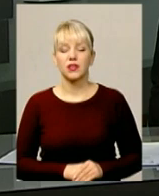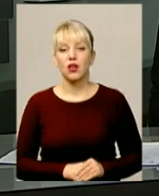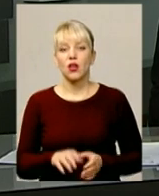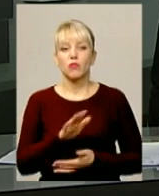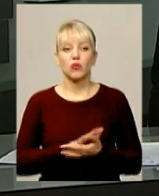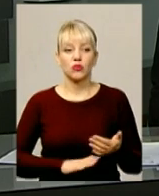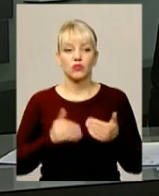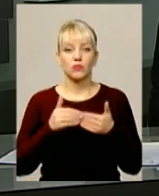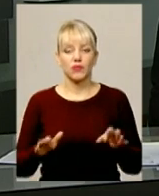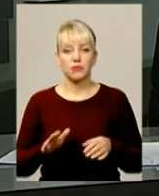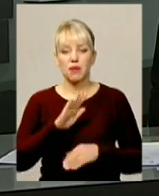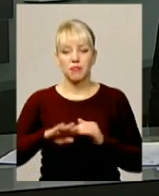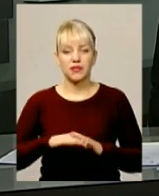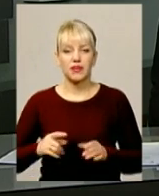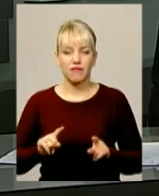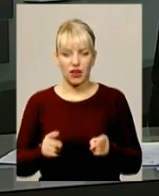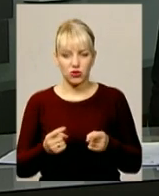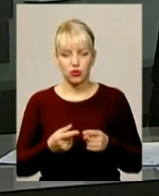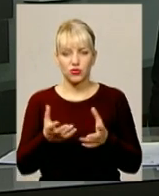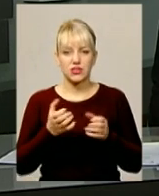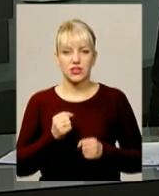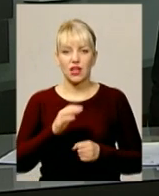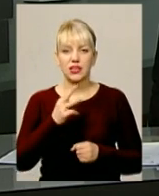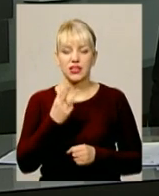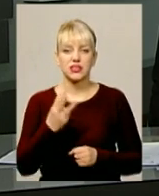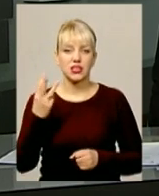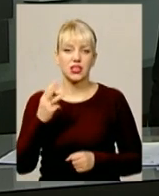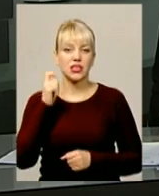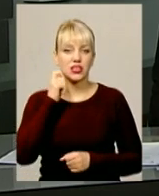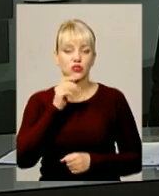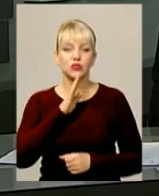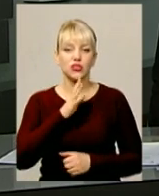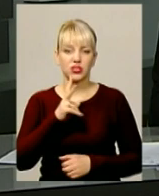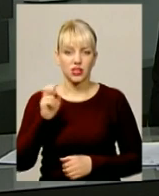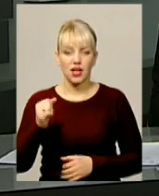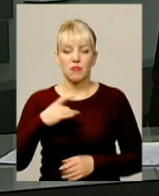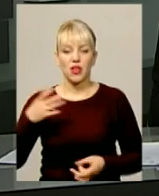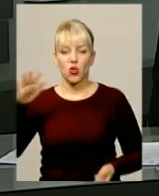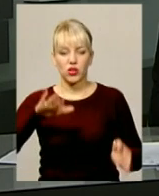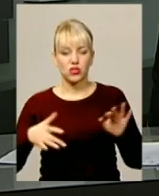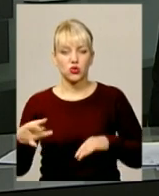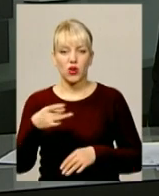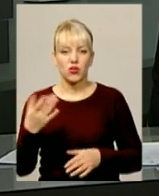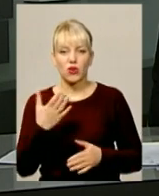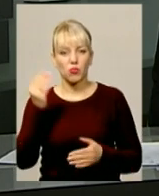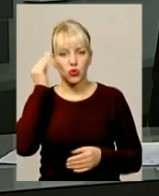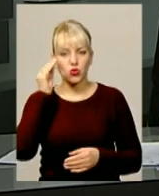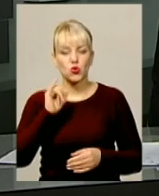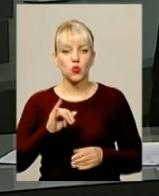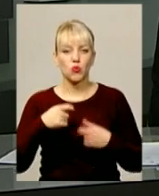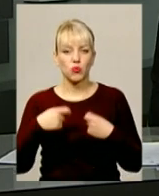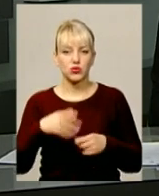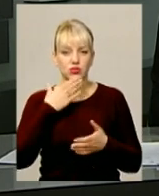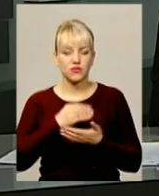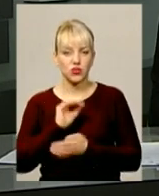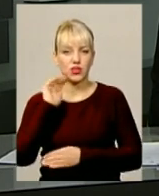Продовжуємо випуск. Під варту взяли 32-річну жительку Білогірського району, яку підозрюють у торгівлі власною дитиною. Про це